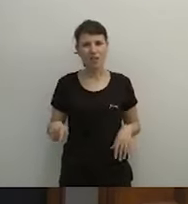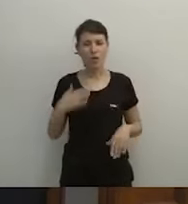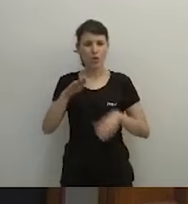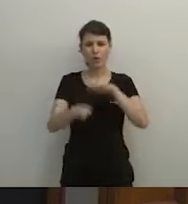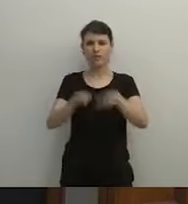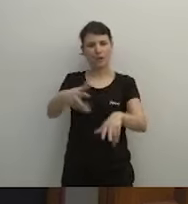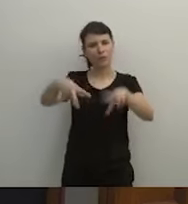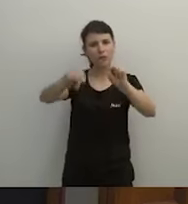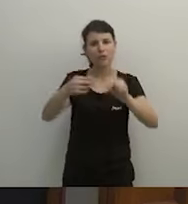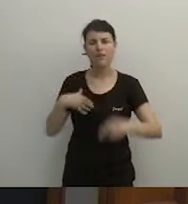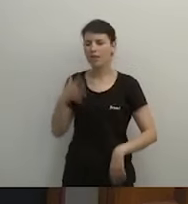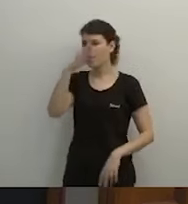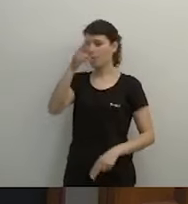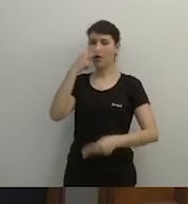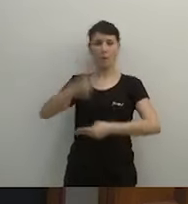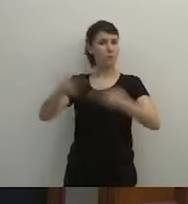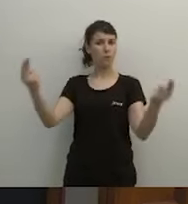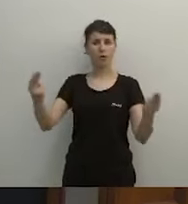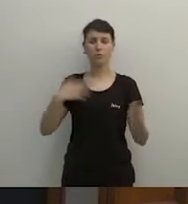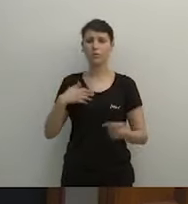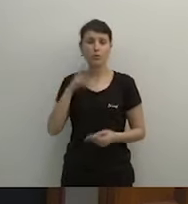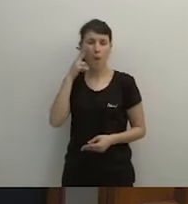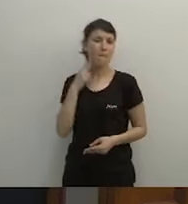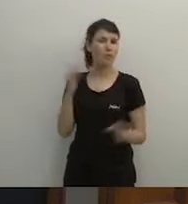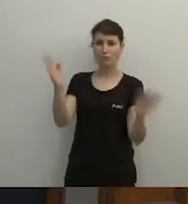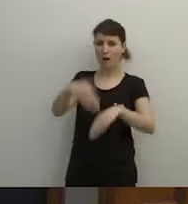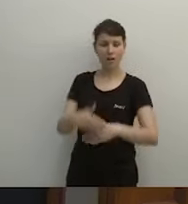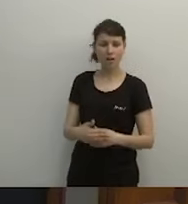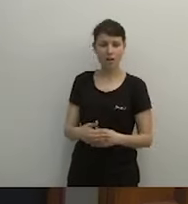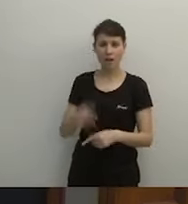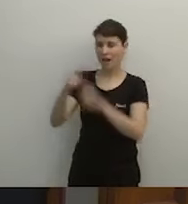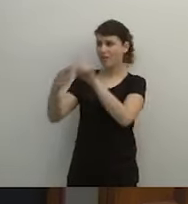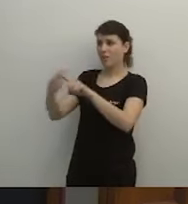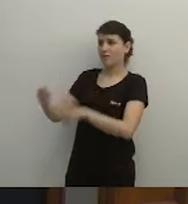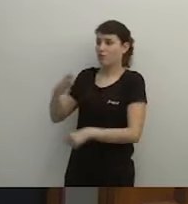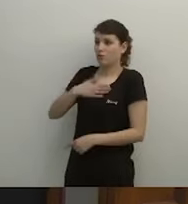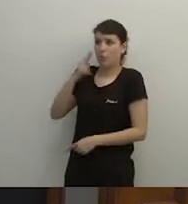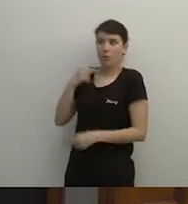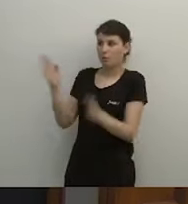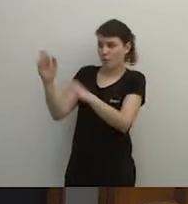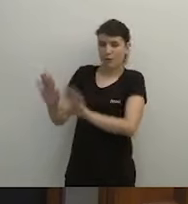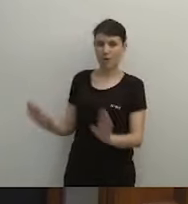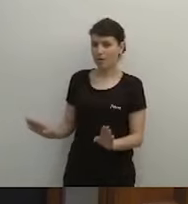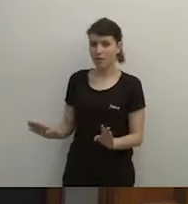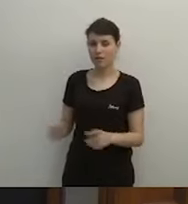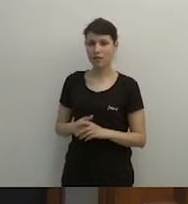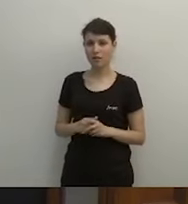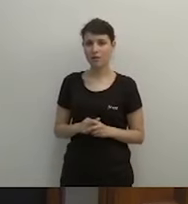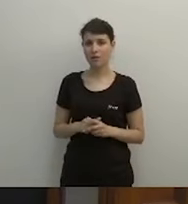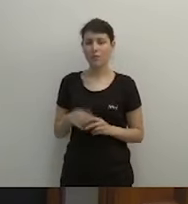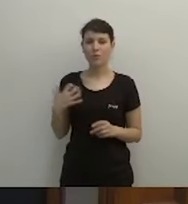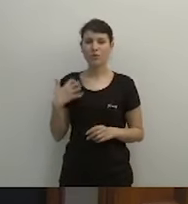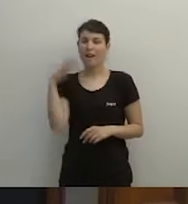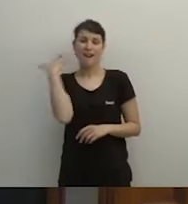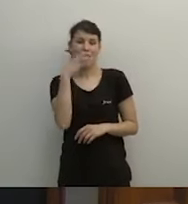se va i ens denuncia ja obertament que no tenim port, senyor Castillo, no tenim port. Miren, els heu comentat amb un poquet d'humor